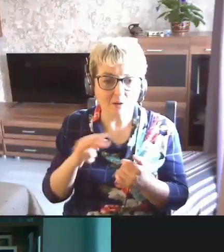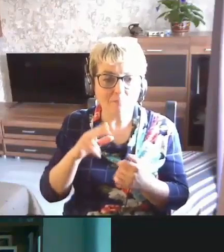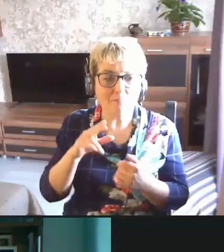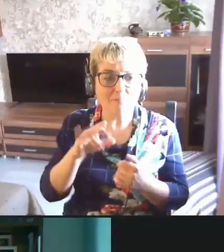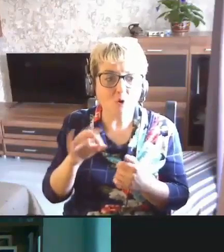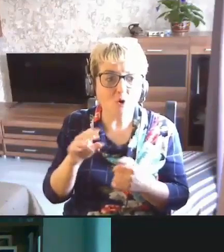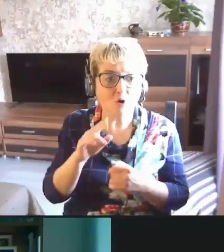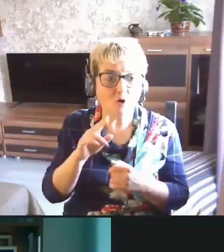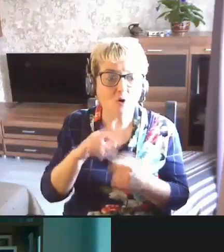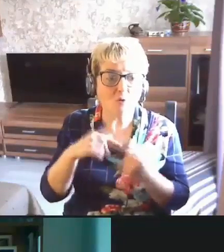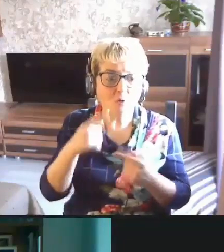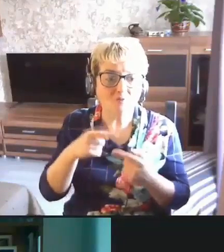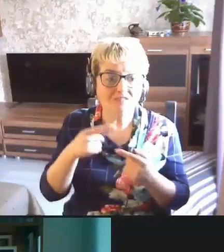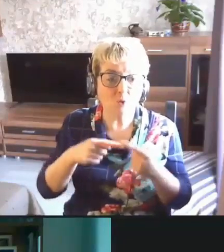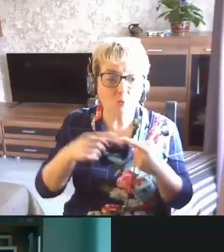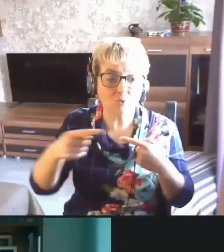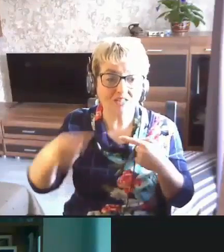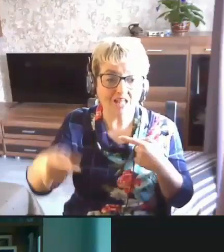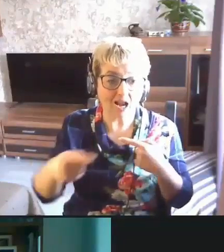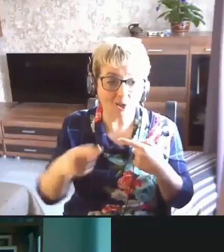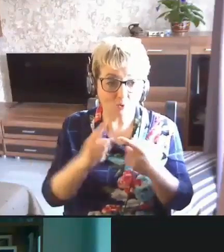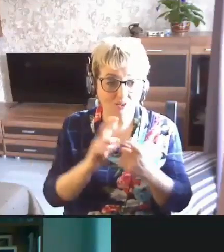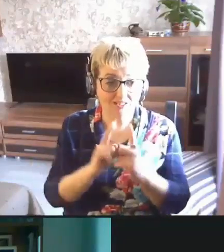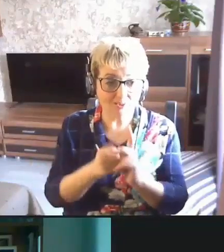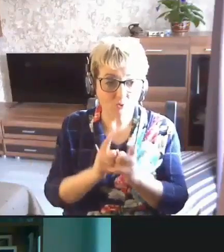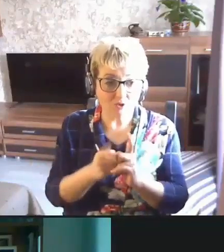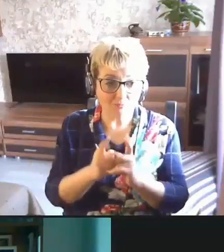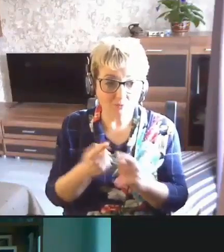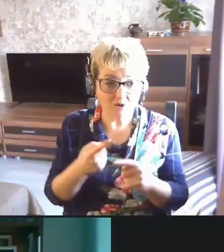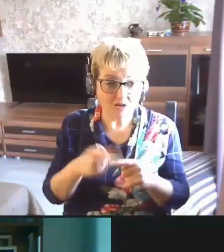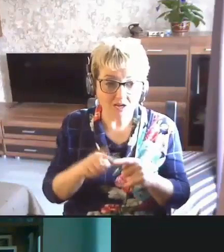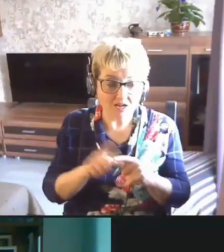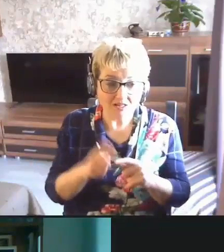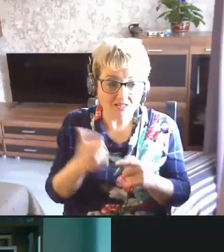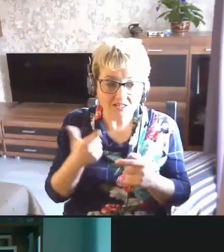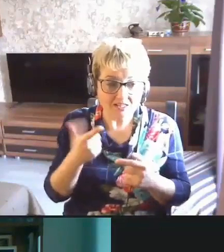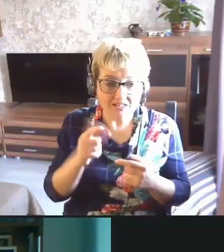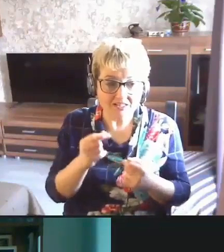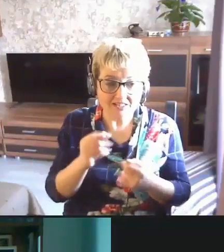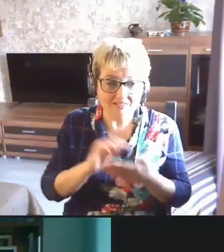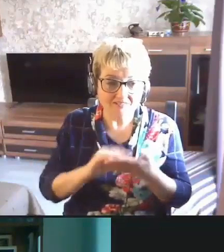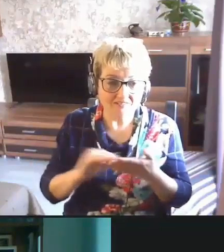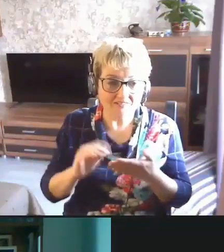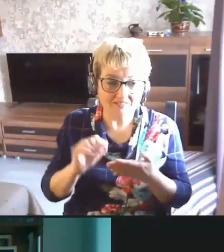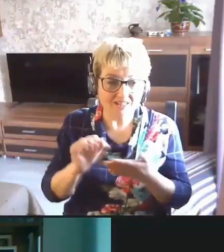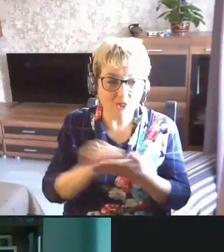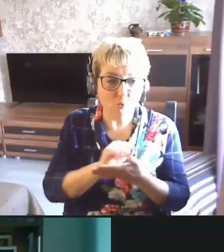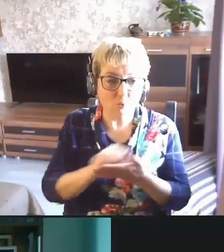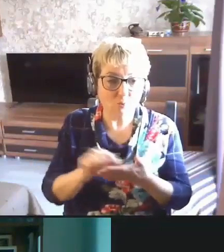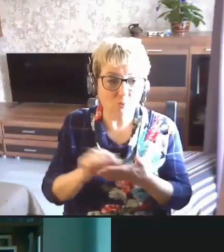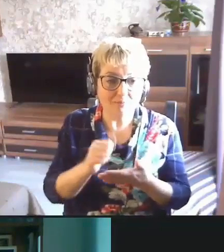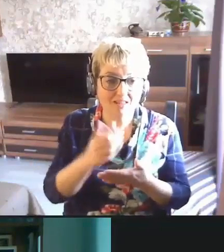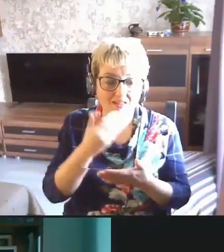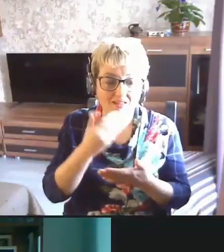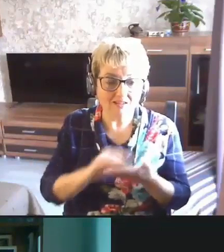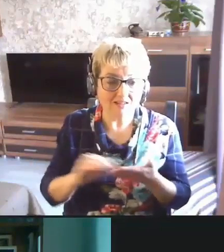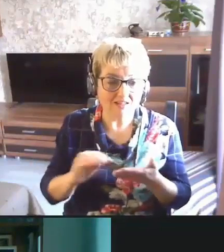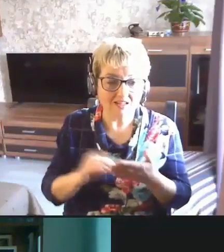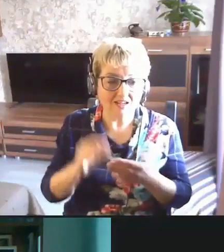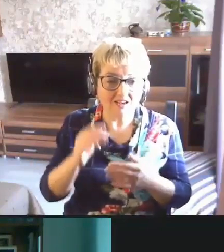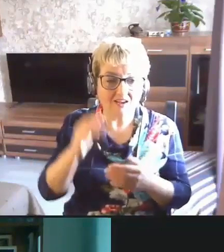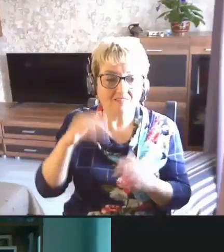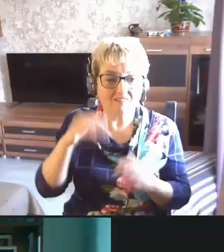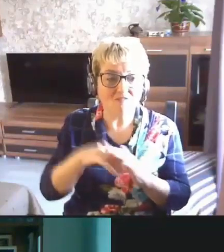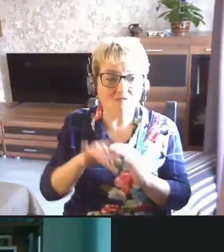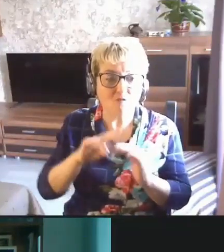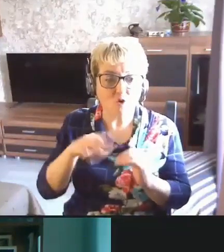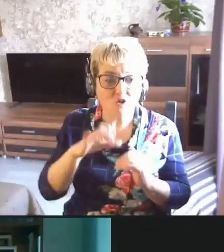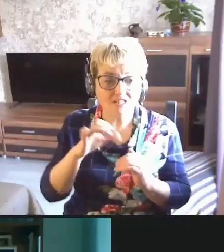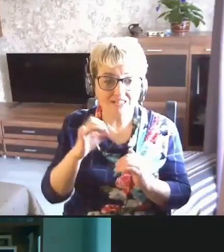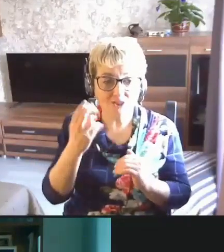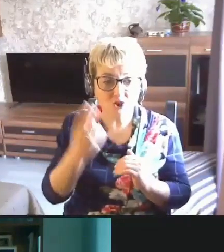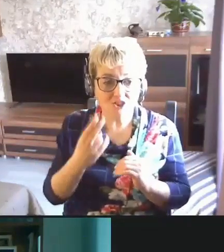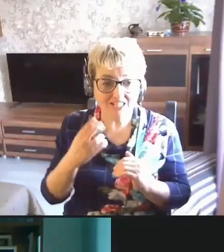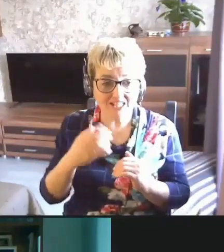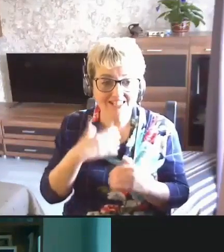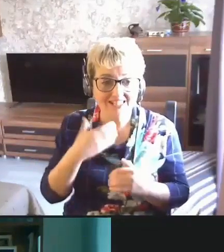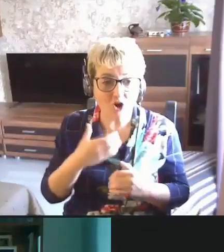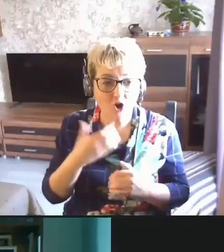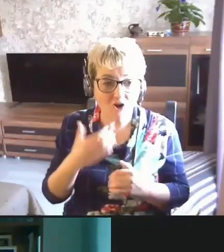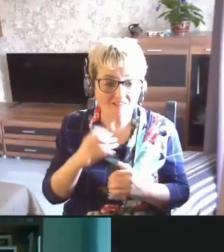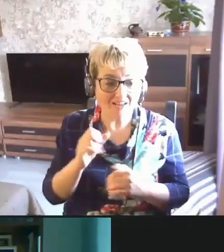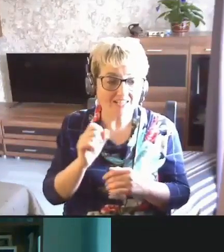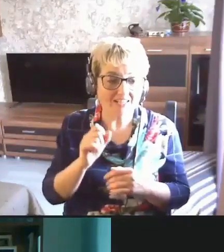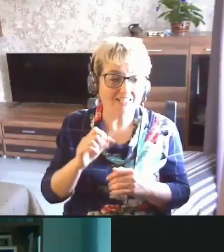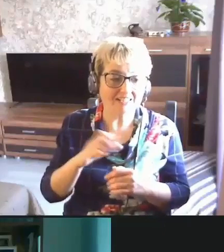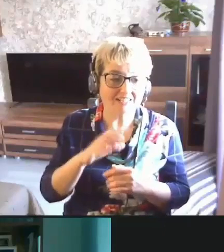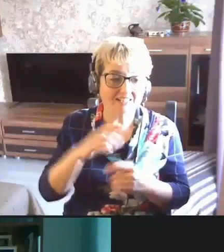поводу удаленного трудоперевода. Это нигде в документах не прописано, и в фонде социального страхования, и в техническом